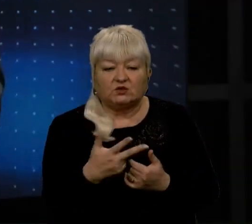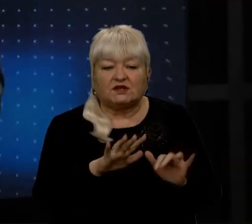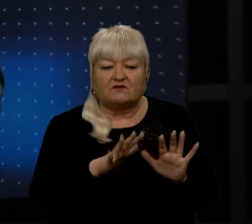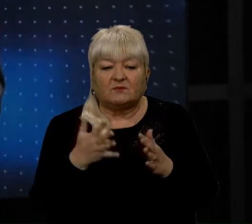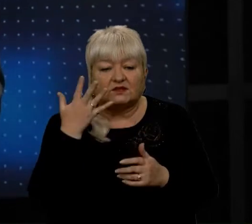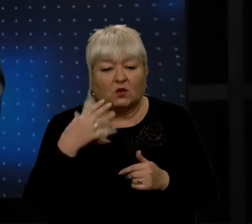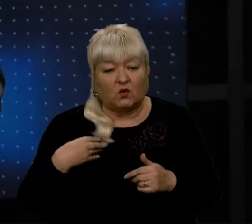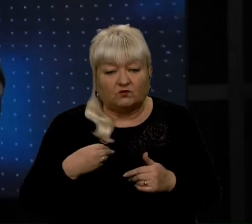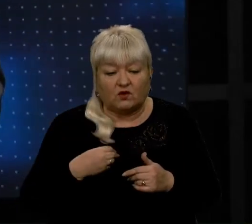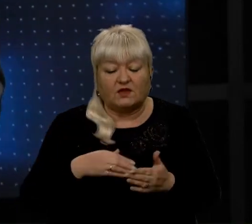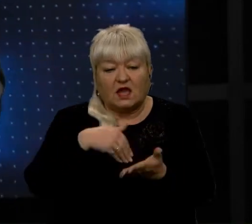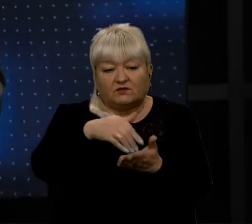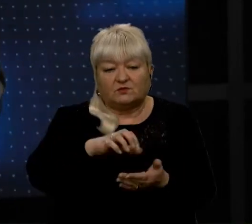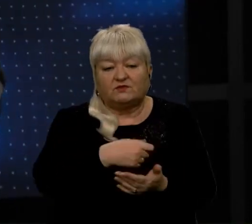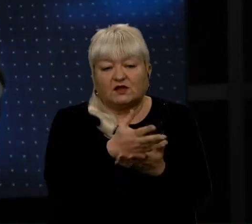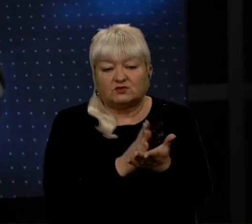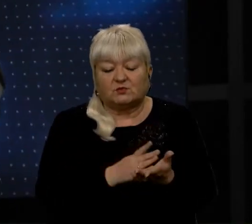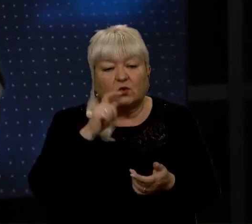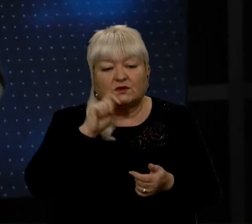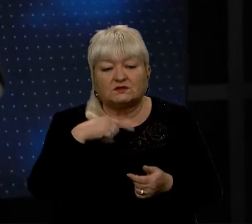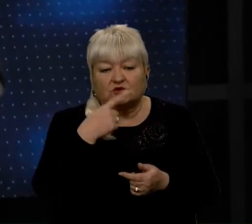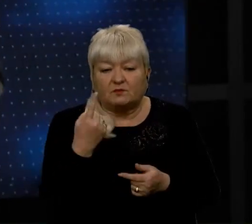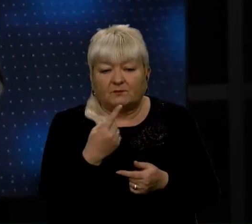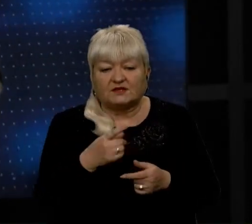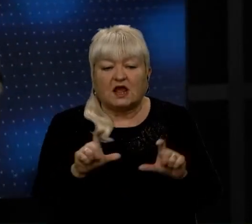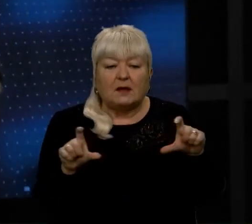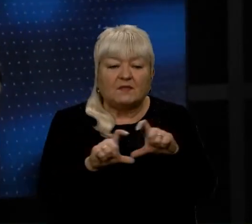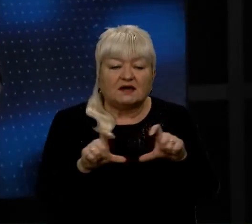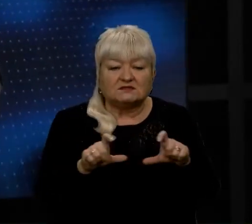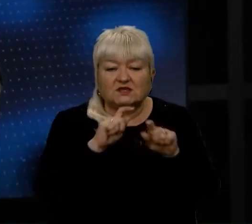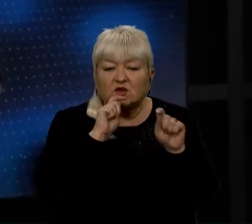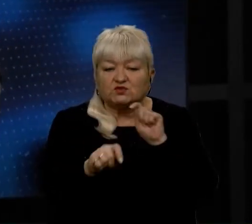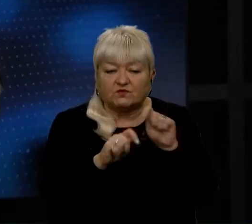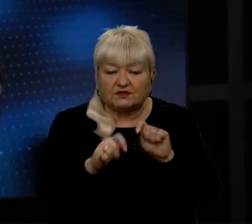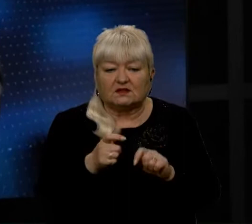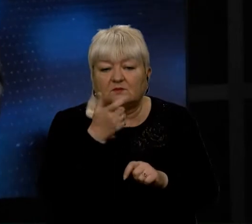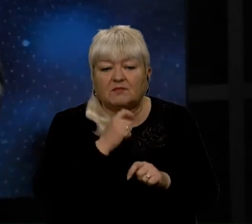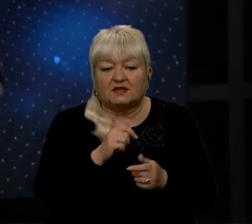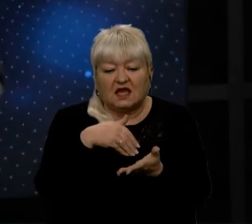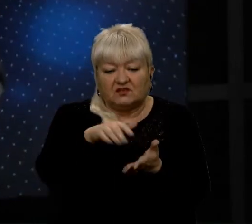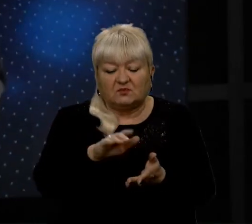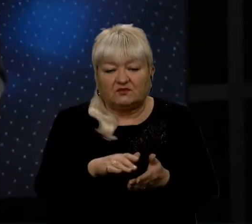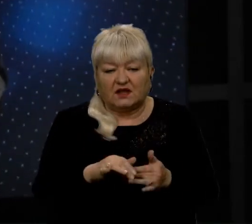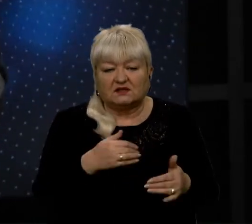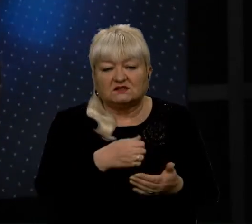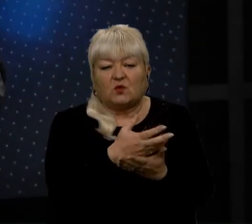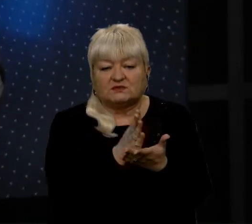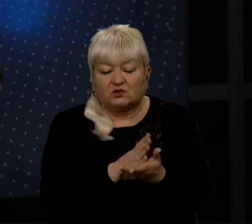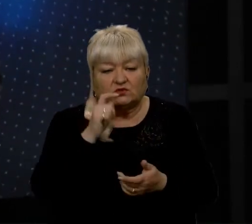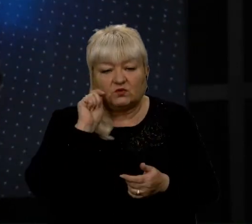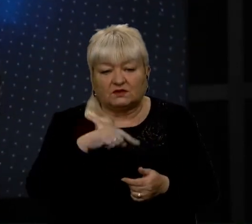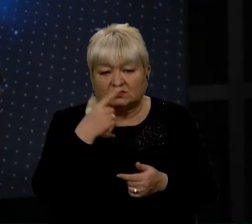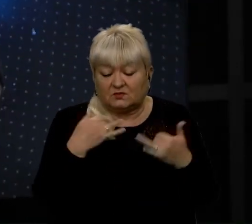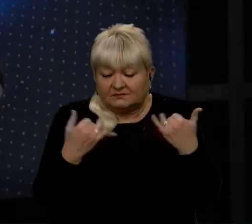відмовлялись обслуговувати українською мовою. Перший випадок – в крамниці сувенірів пані відмовлялася обслуговувати українською мовою. Це дивно, Львові.